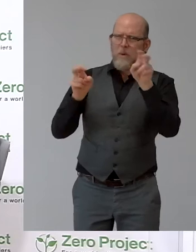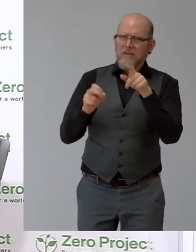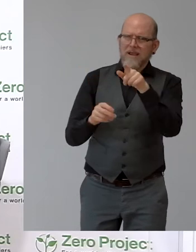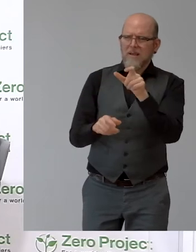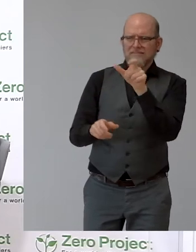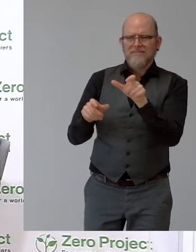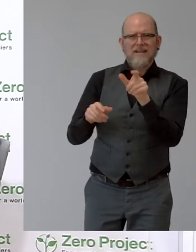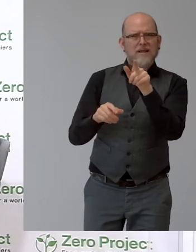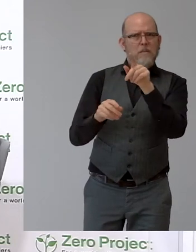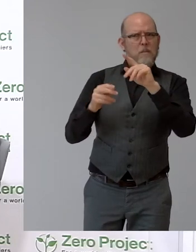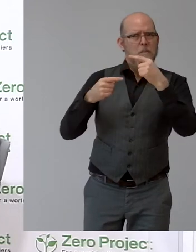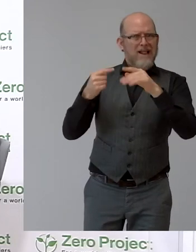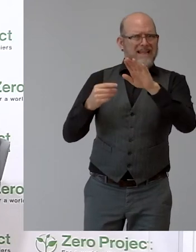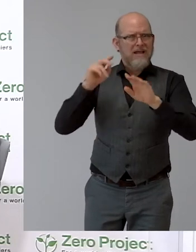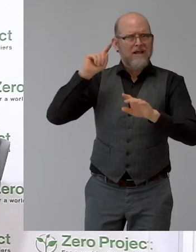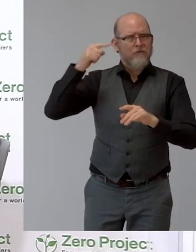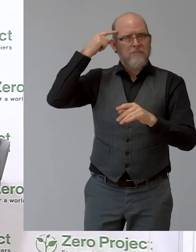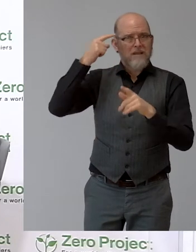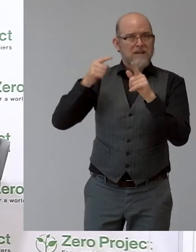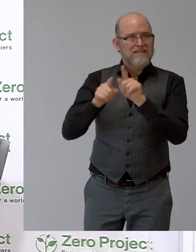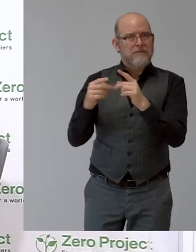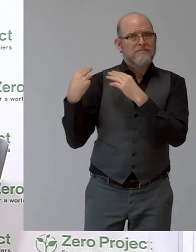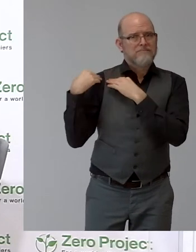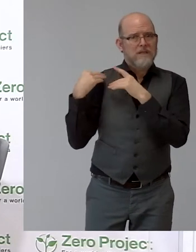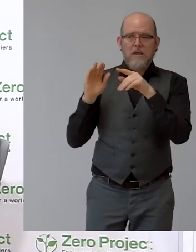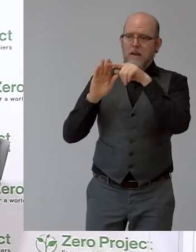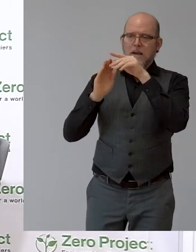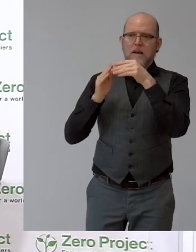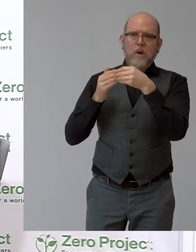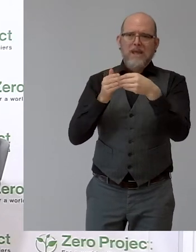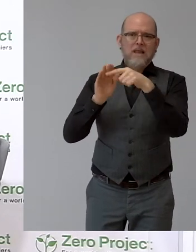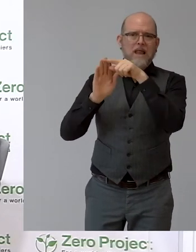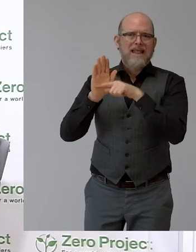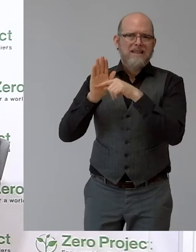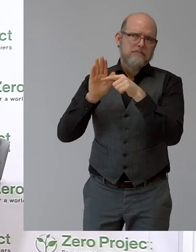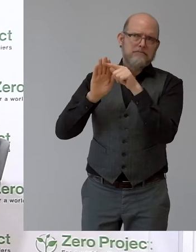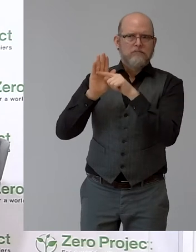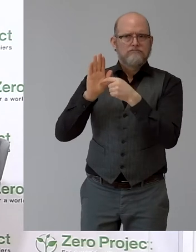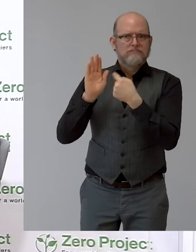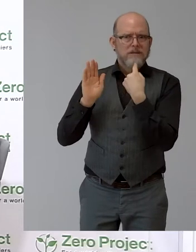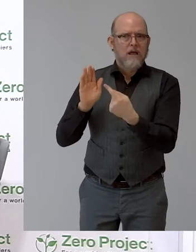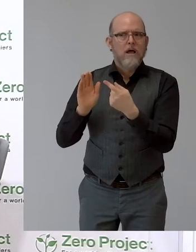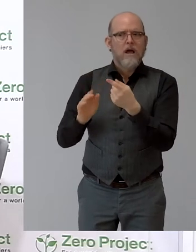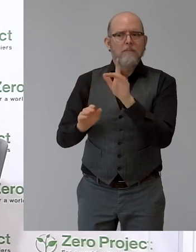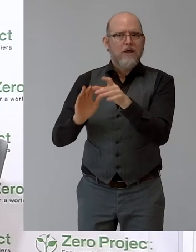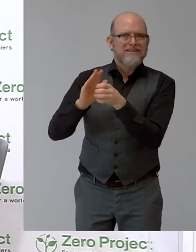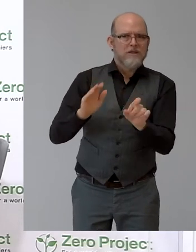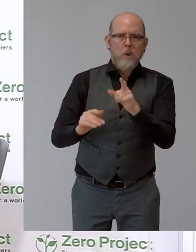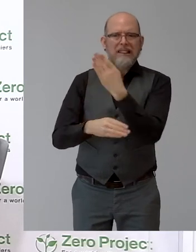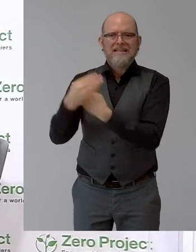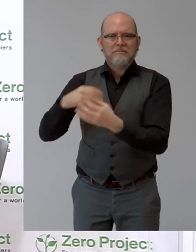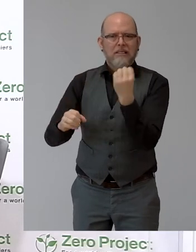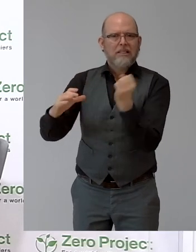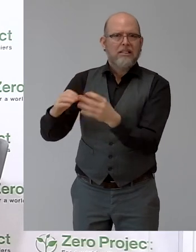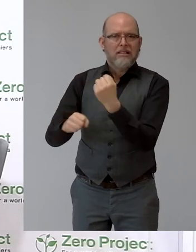soll. Stichwort Sozialversicherung und Gehalt statt Taschengeld. Gibt es da schon